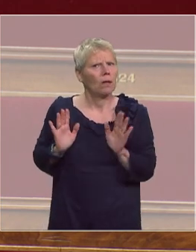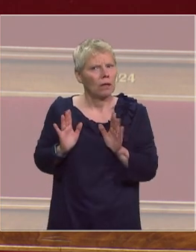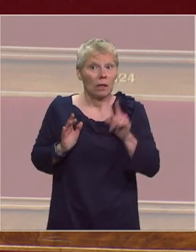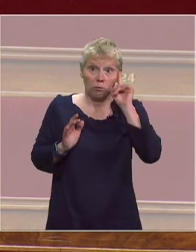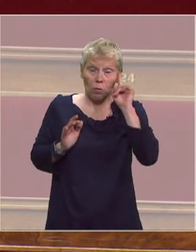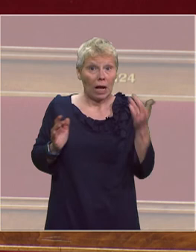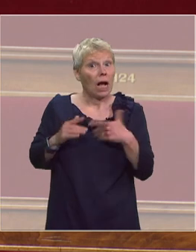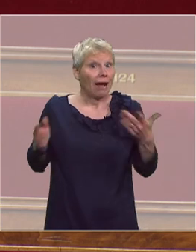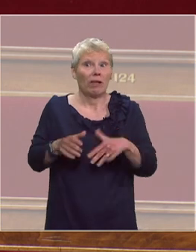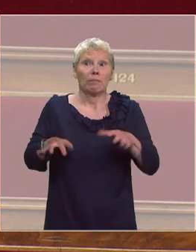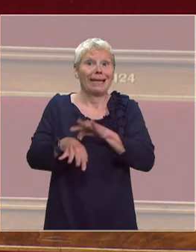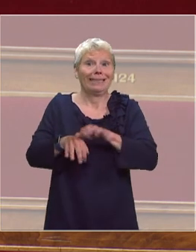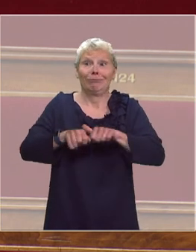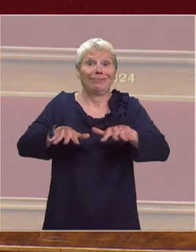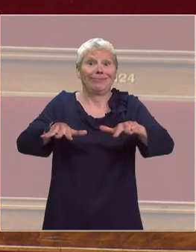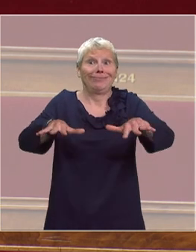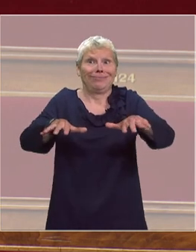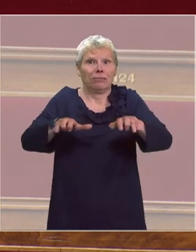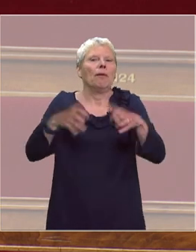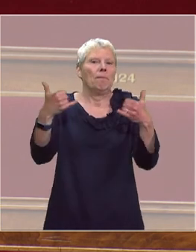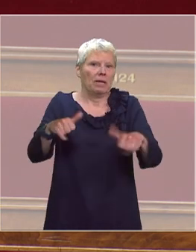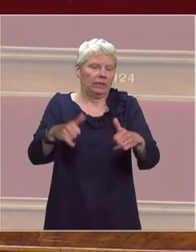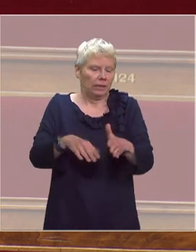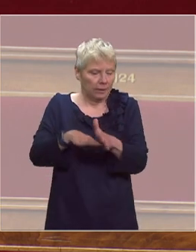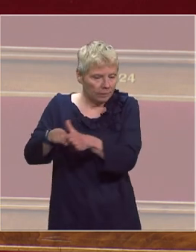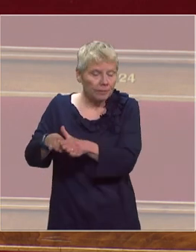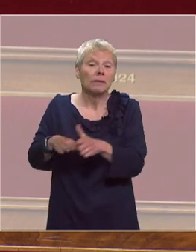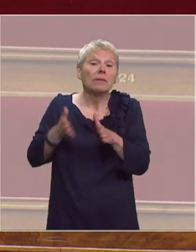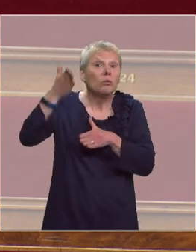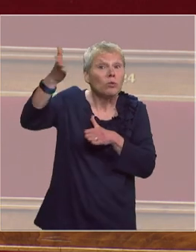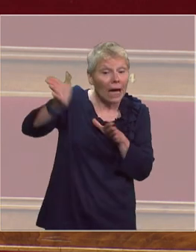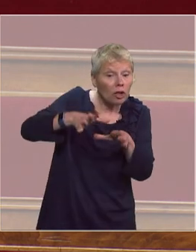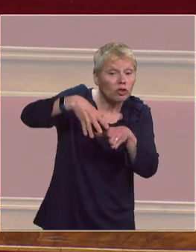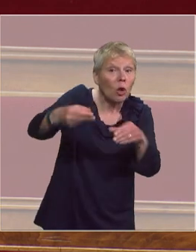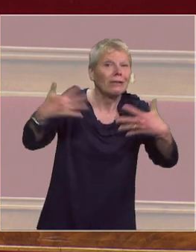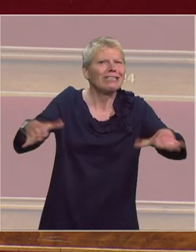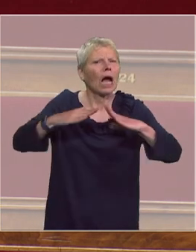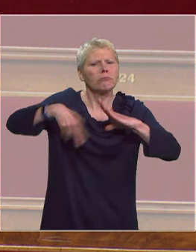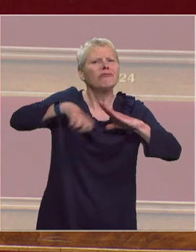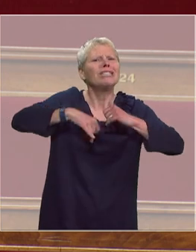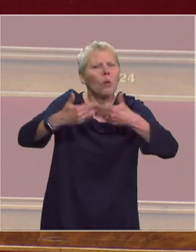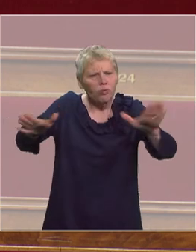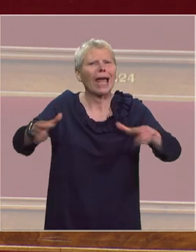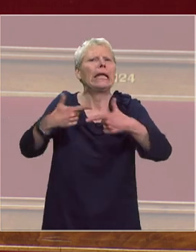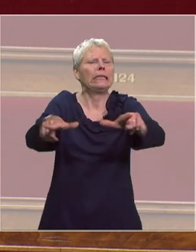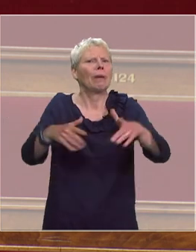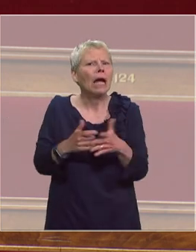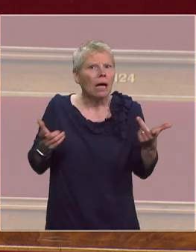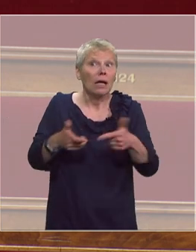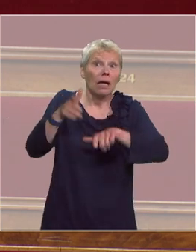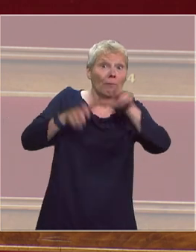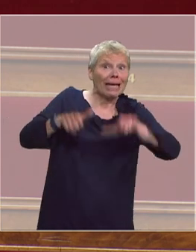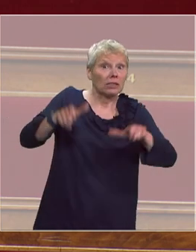encore stabilisé la pandémie. Vos propos sur le déconfinement ont inquiété de nombreux Français parce que, mal préparés, mal